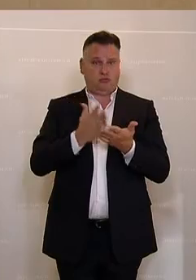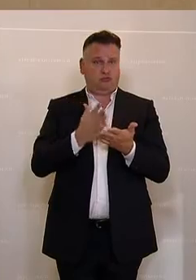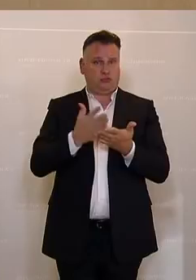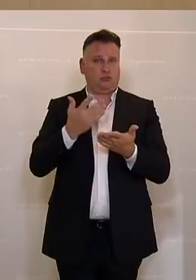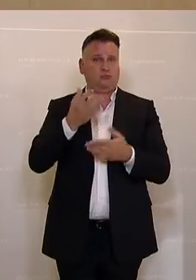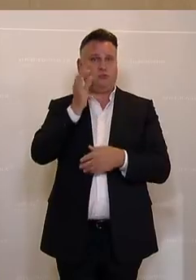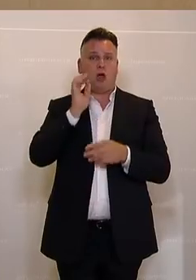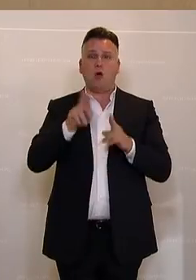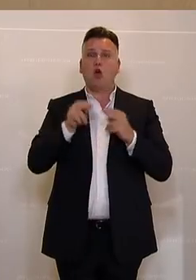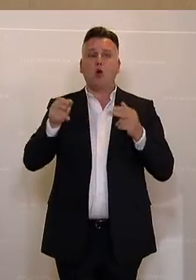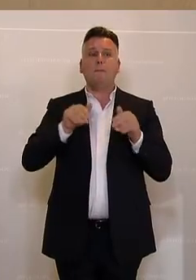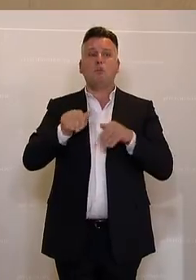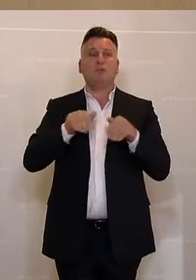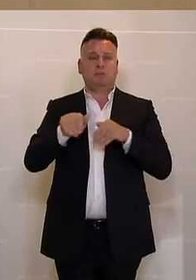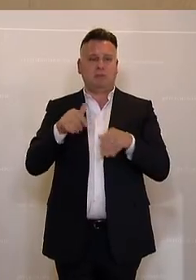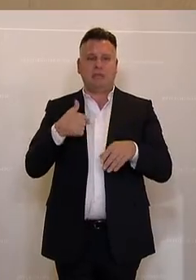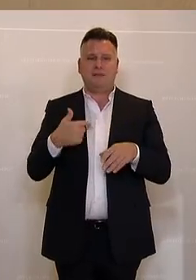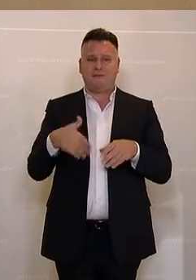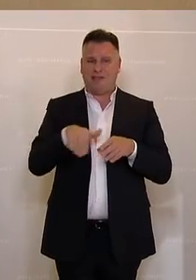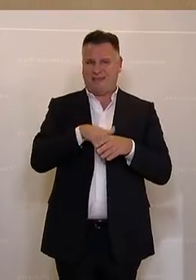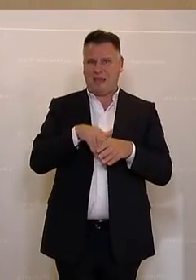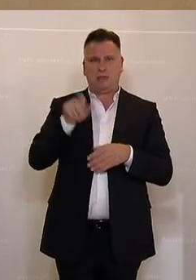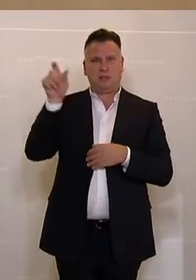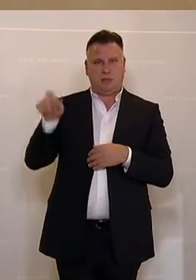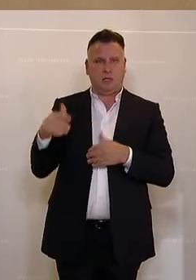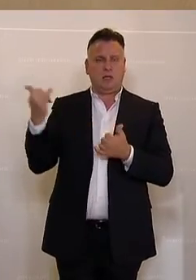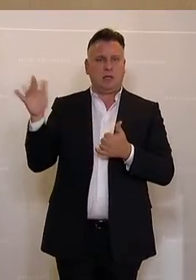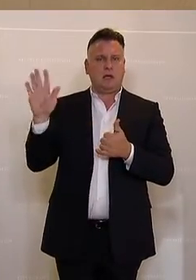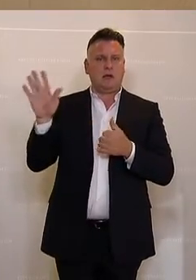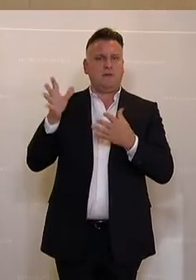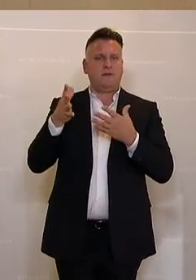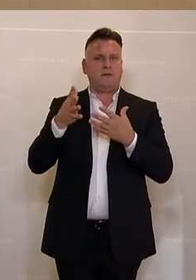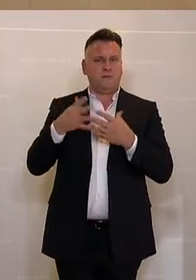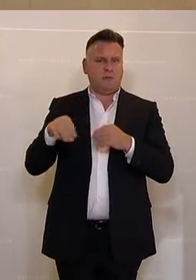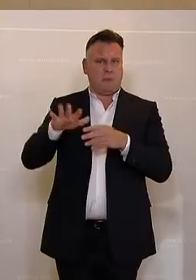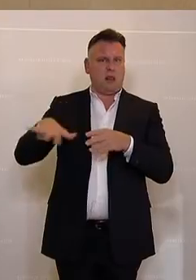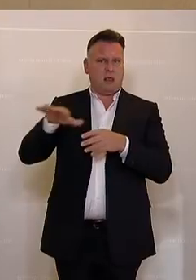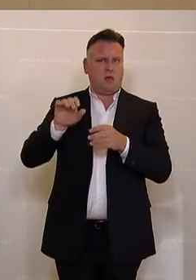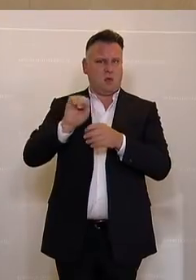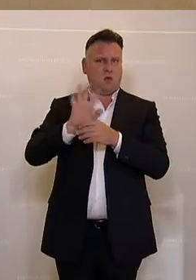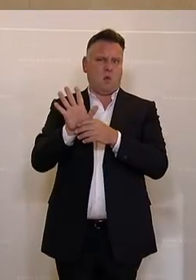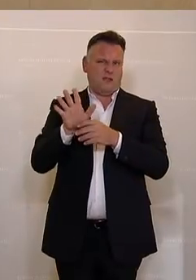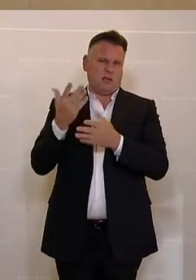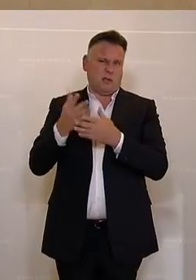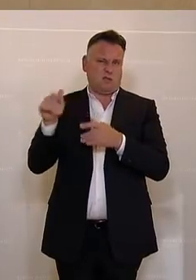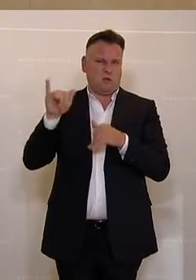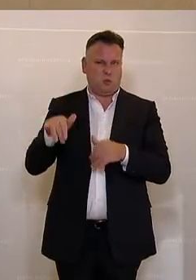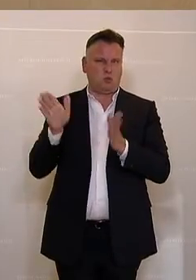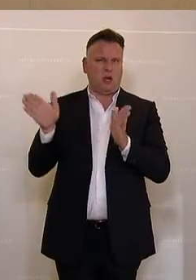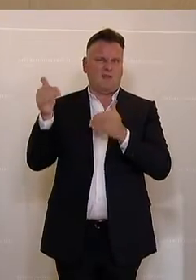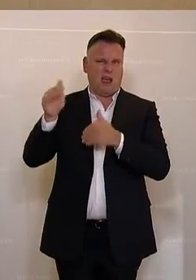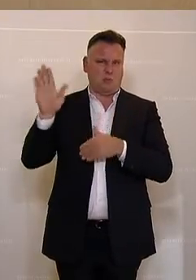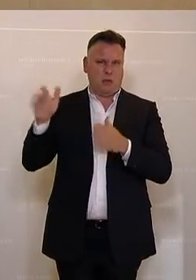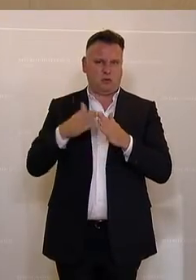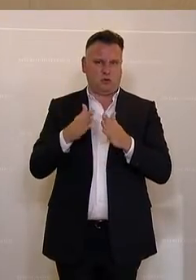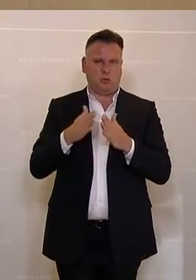die Frau Bundesministerin vertreten, die aufgrund eines Covid-Falles in ihrer Umgebung in Quarantäne ist. Und ja, man sieht, die